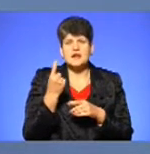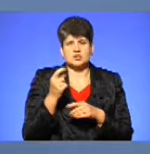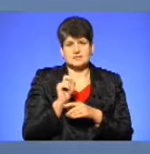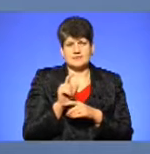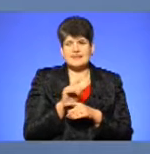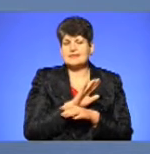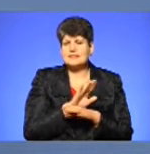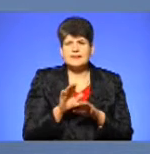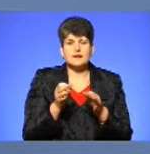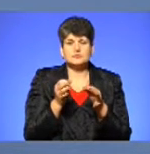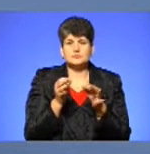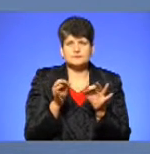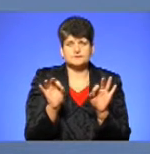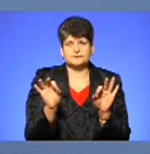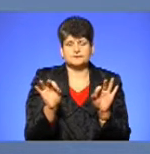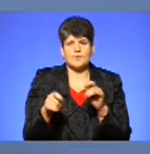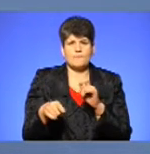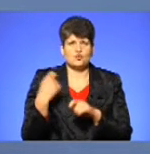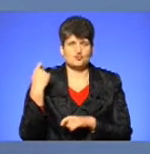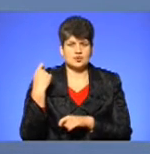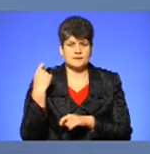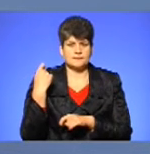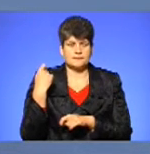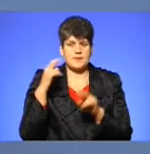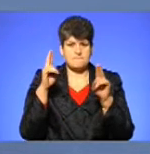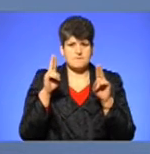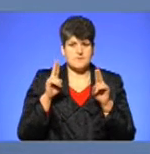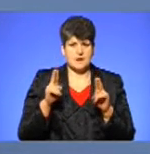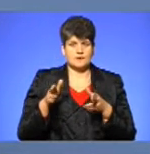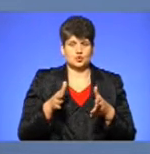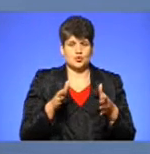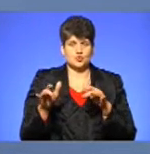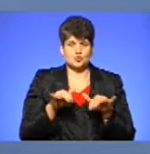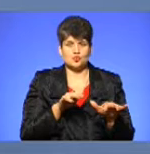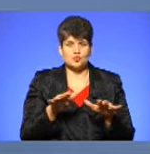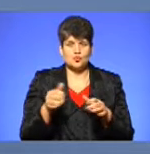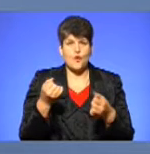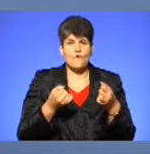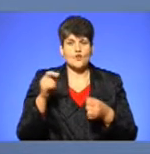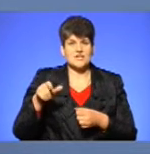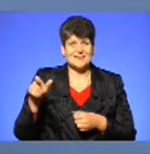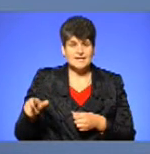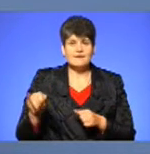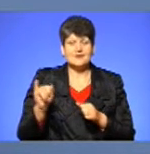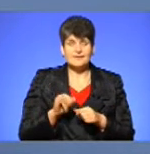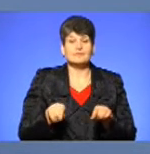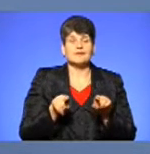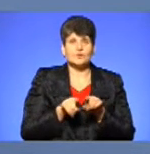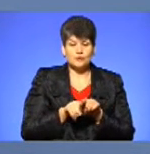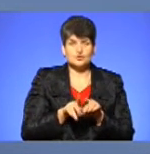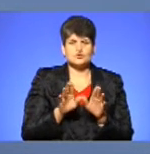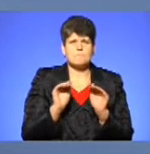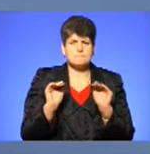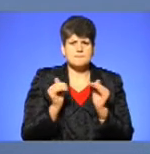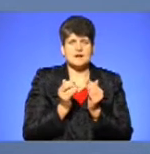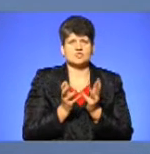це не допустити порушень правил дорожнього руху насамперед водіїв, і, зокрема, щоб найменша